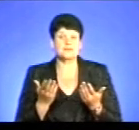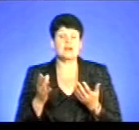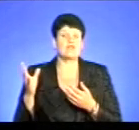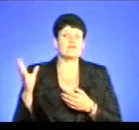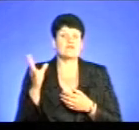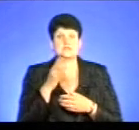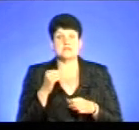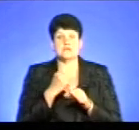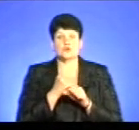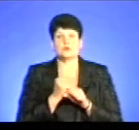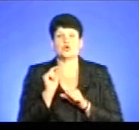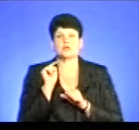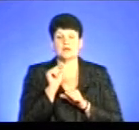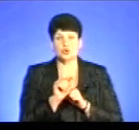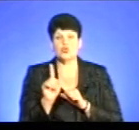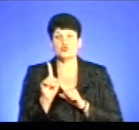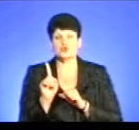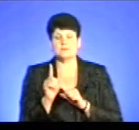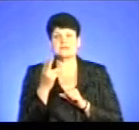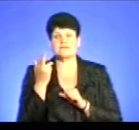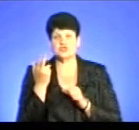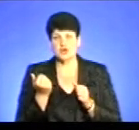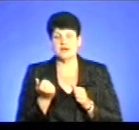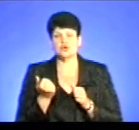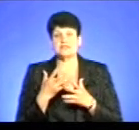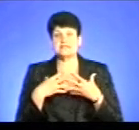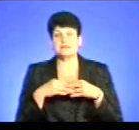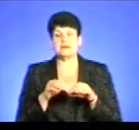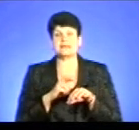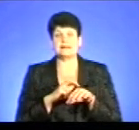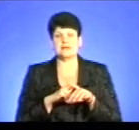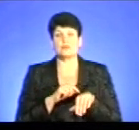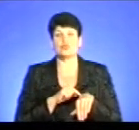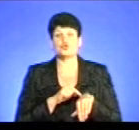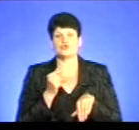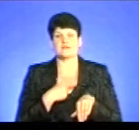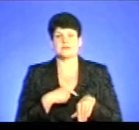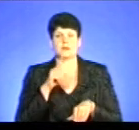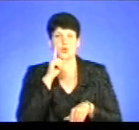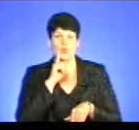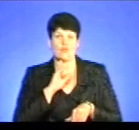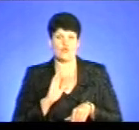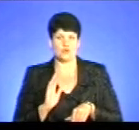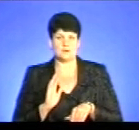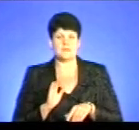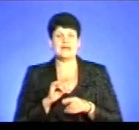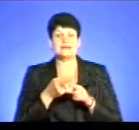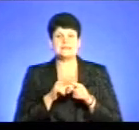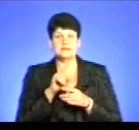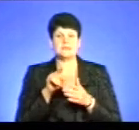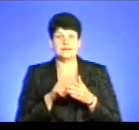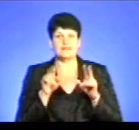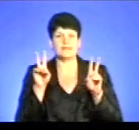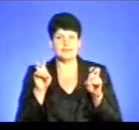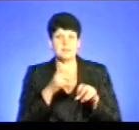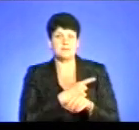зробимо для того, щоб, звичайно, щоб сімейний лікар, звичайно, почував себе найбільш комфортно. Це і питання телемедицини,